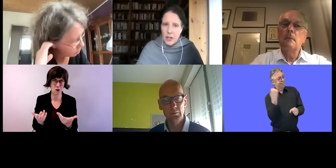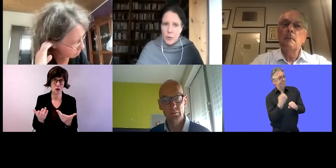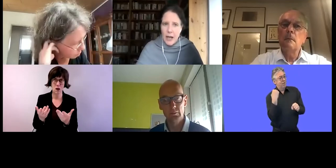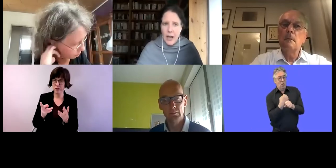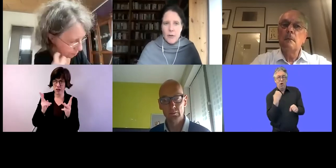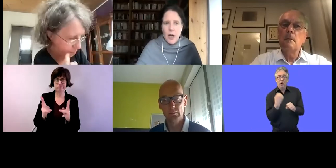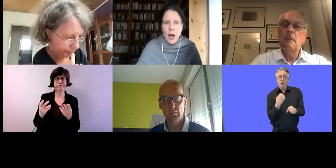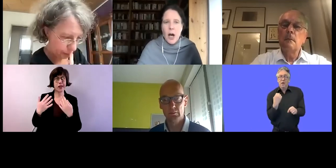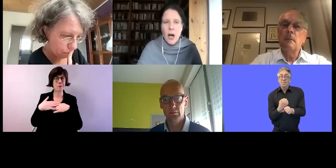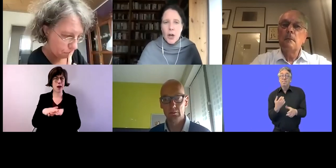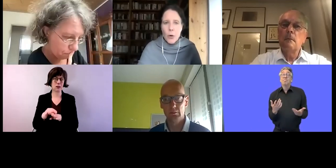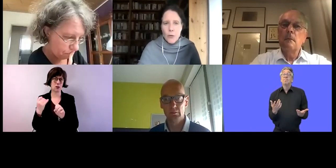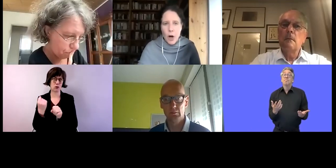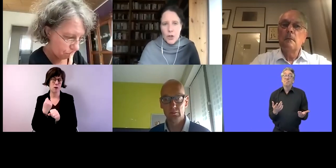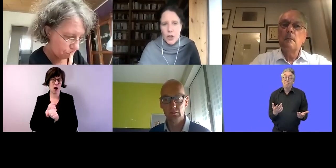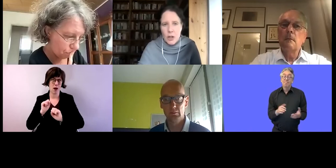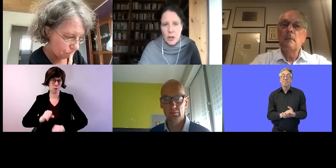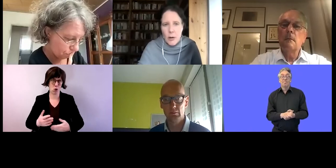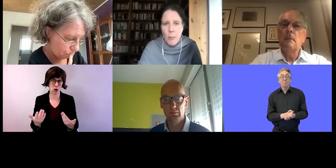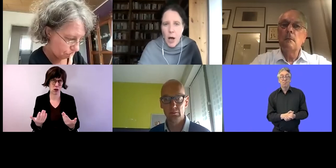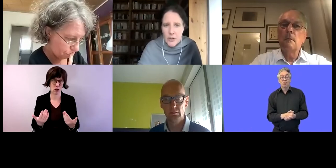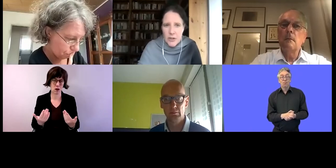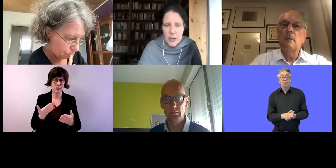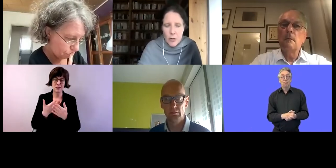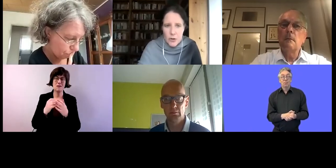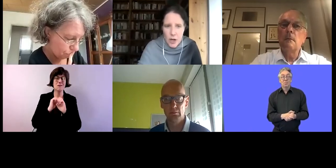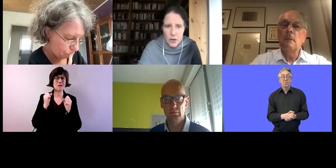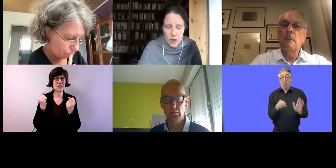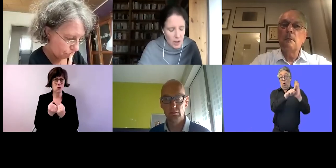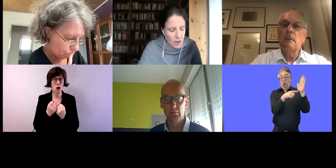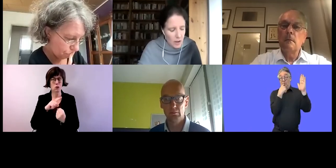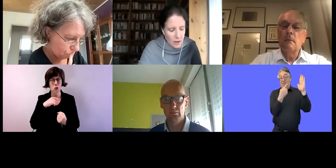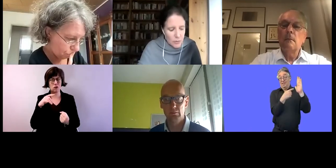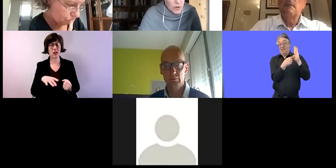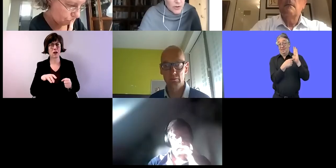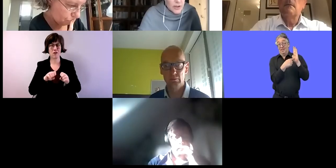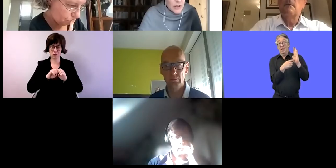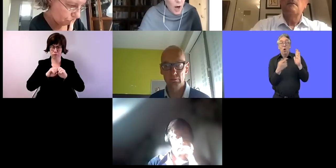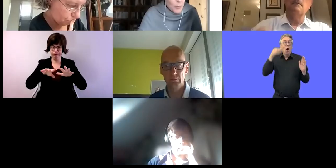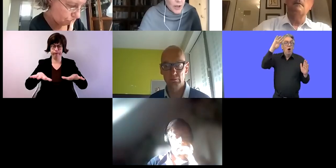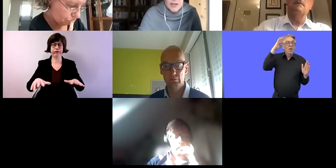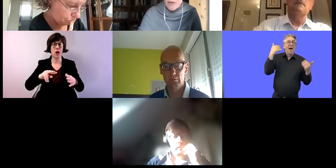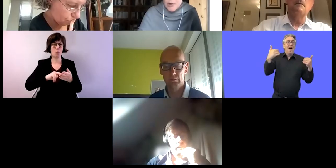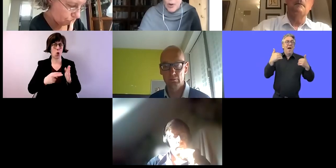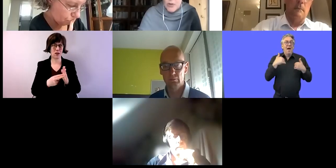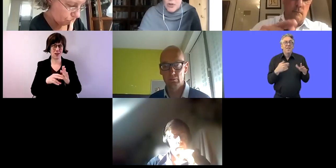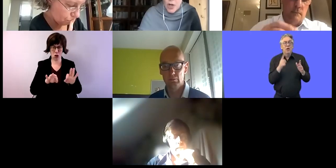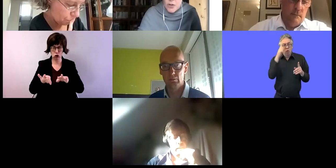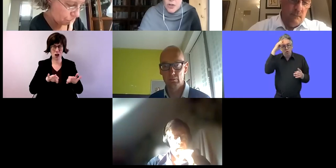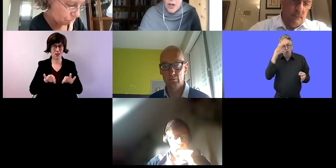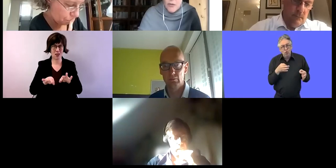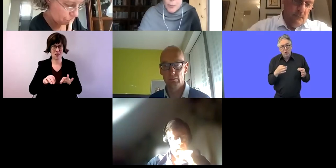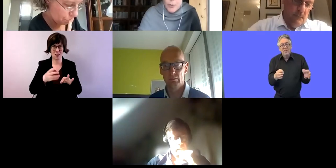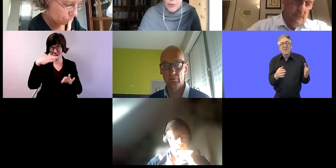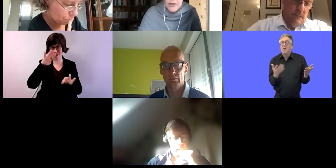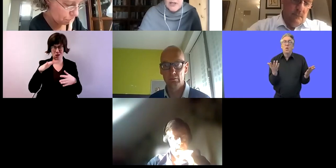Mainstream-Beschäftigung. Und zu diesem Zweck haben wir eine überspannende Politik bzw. Strategie in Irland,